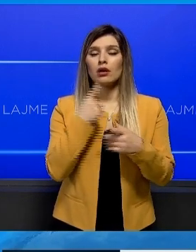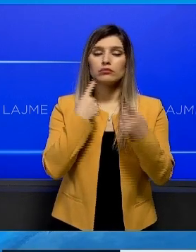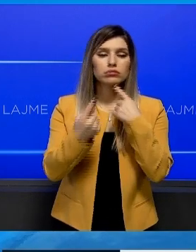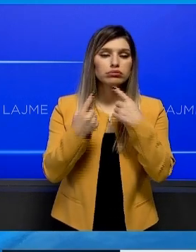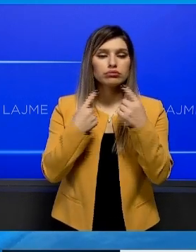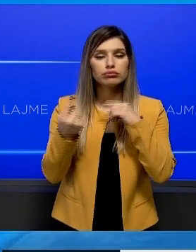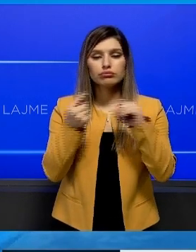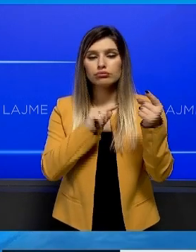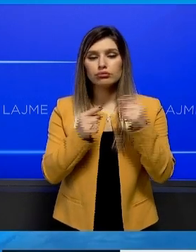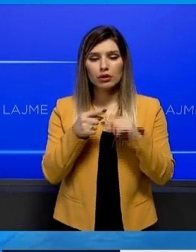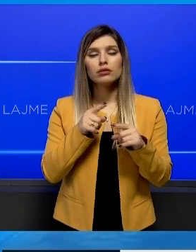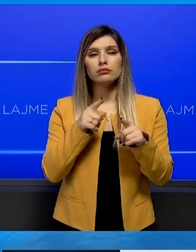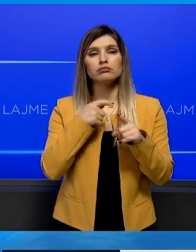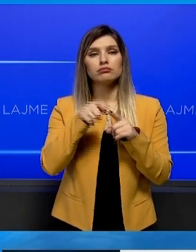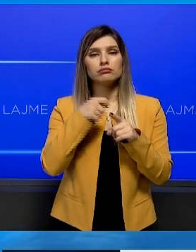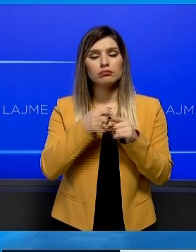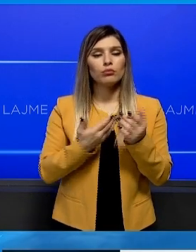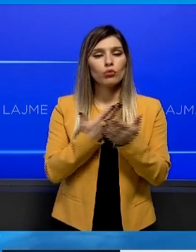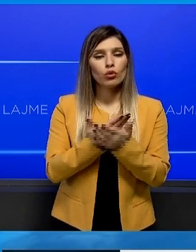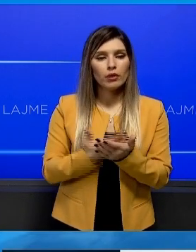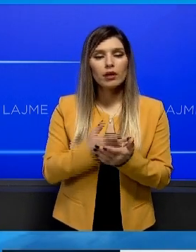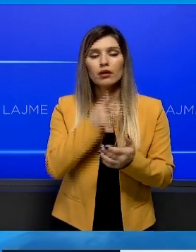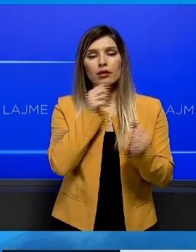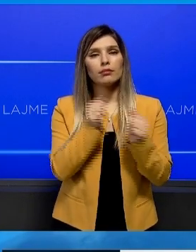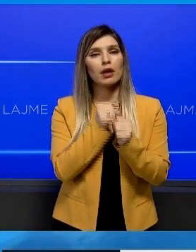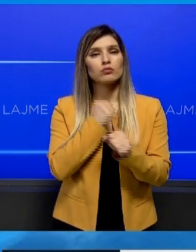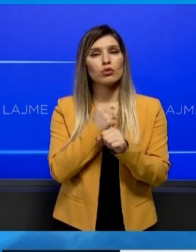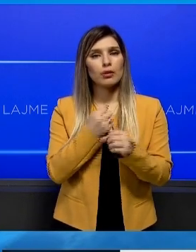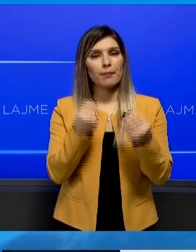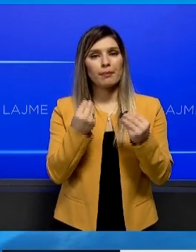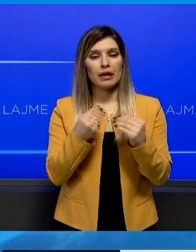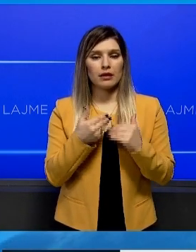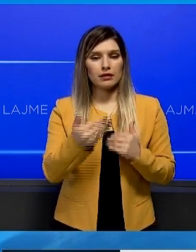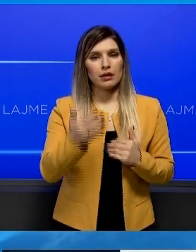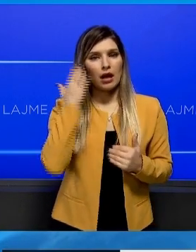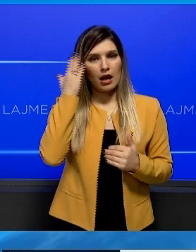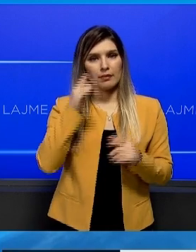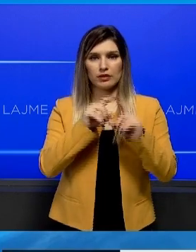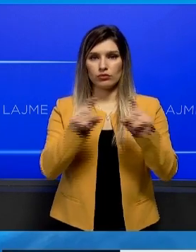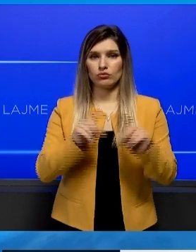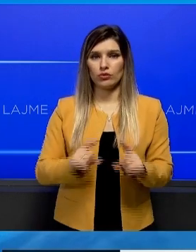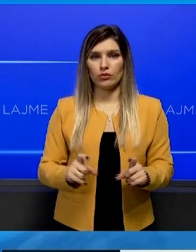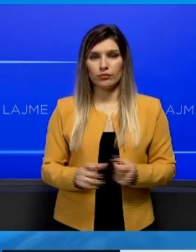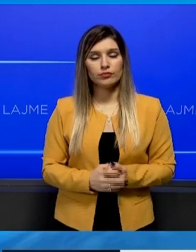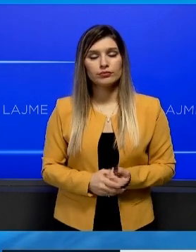konstruktive dhe konkrete për intensifikimin e bashkëpunimit ndër institucional.